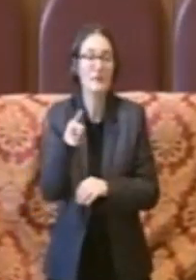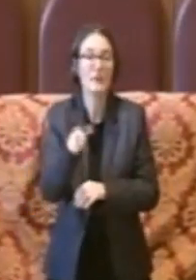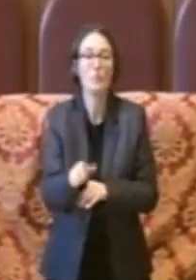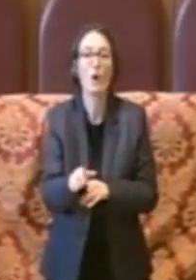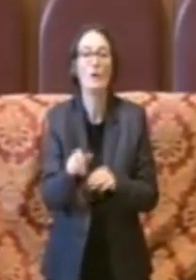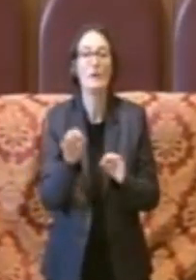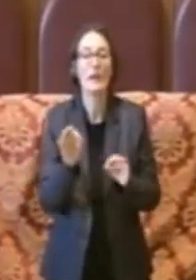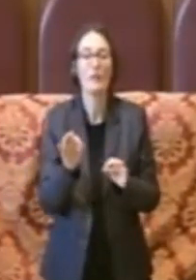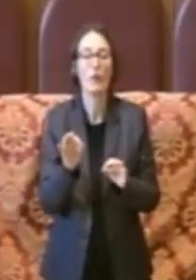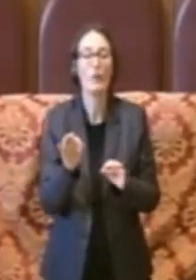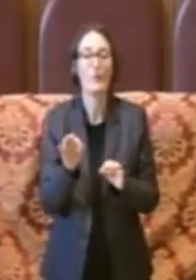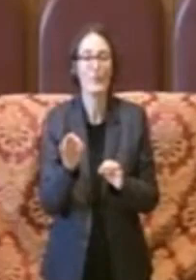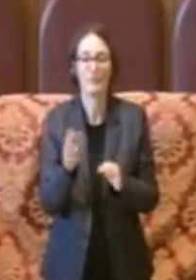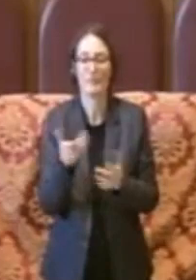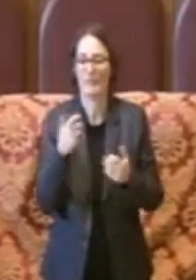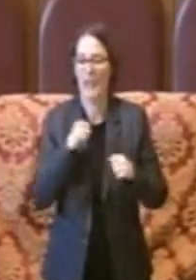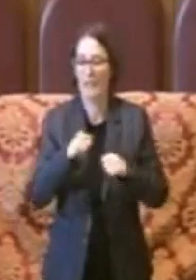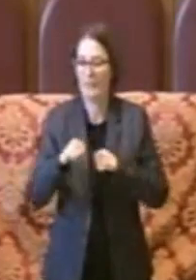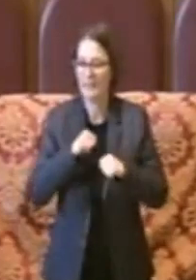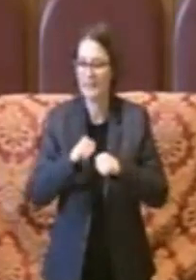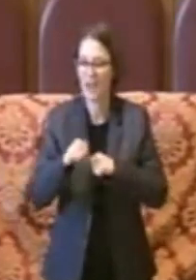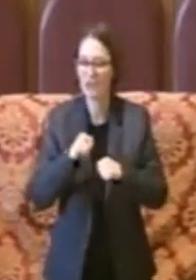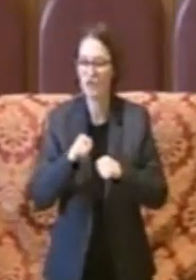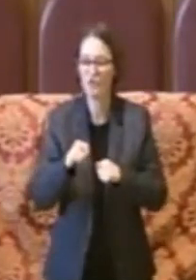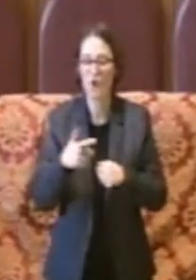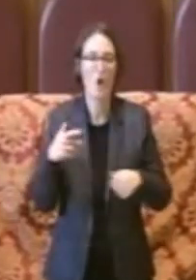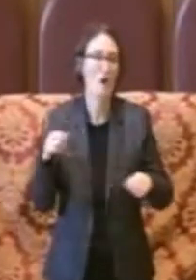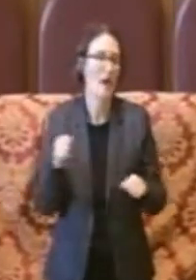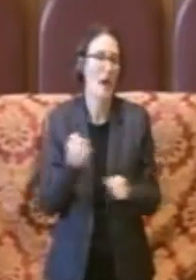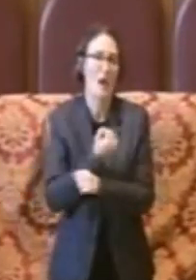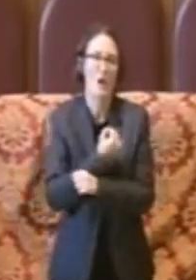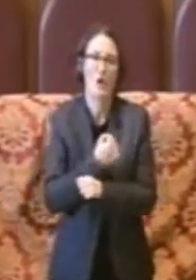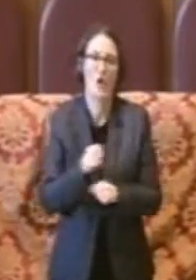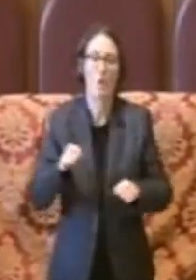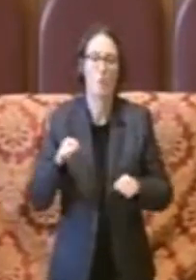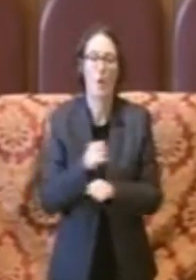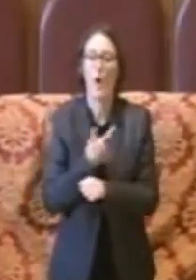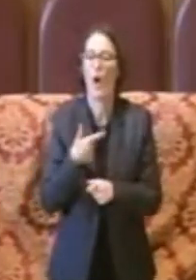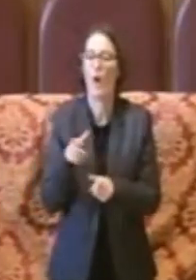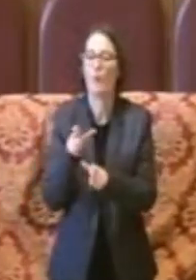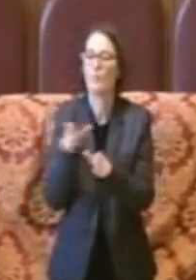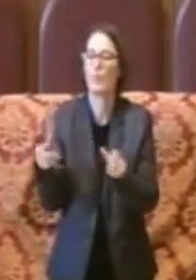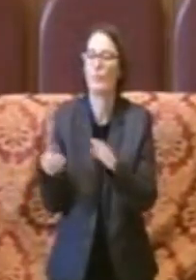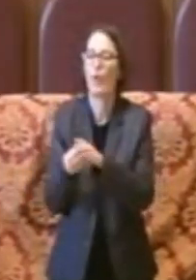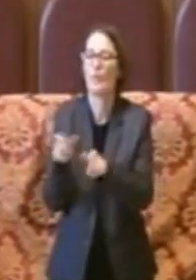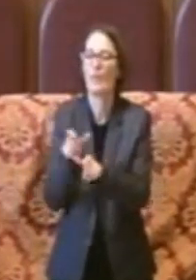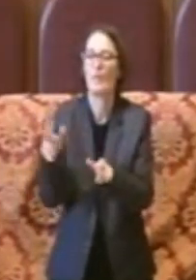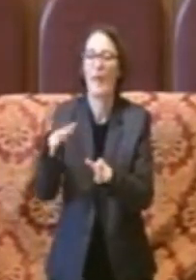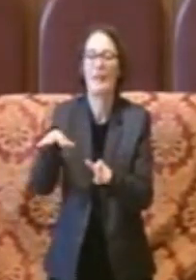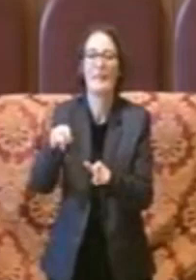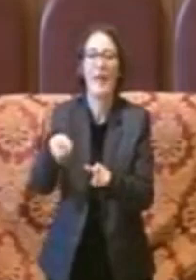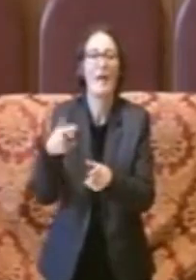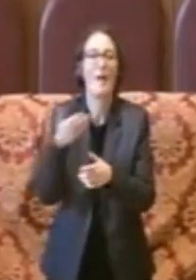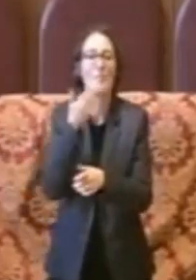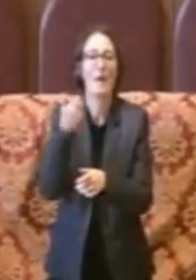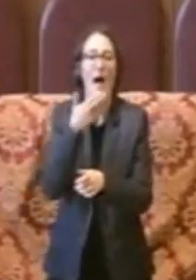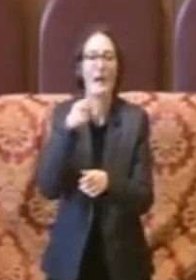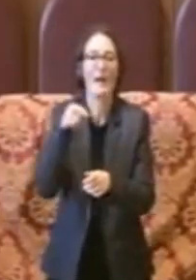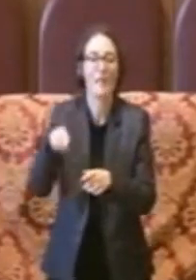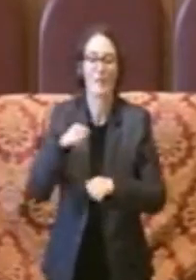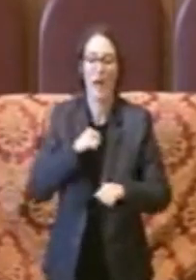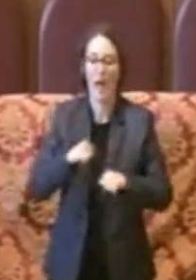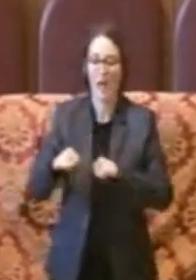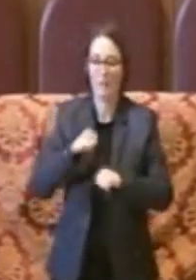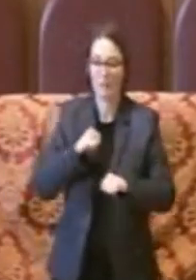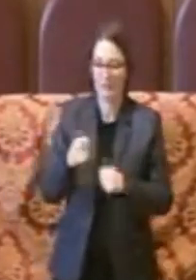se l'amministrazione non può sopperire a quelle carenze di personale si ritrova poi nella, e quindi magari non